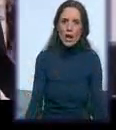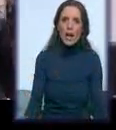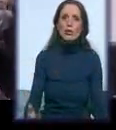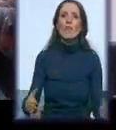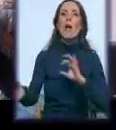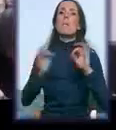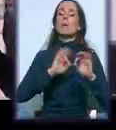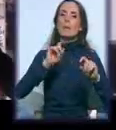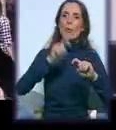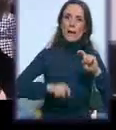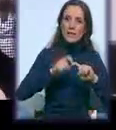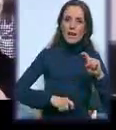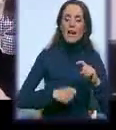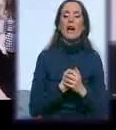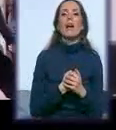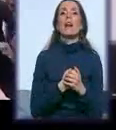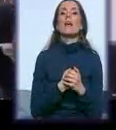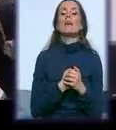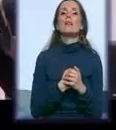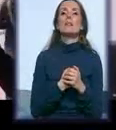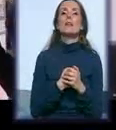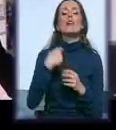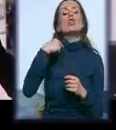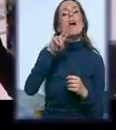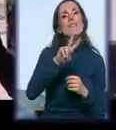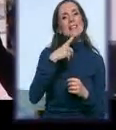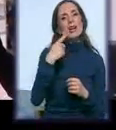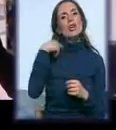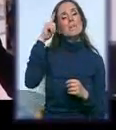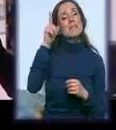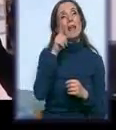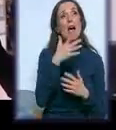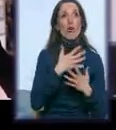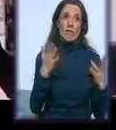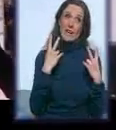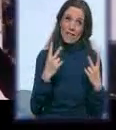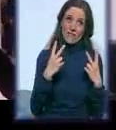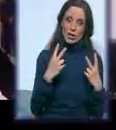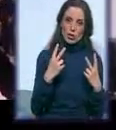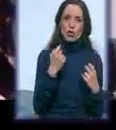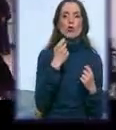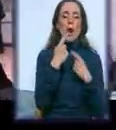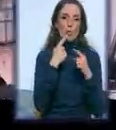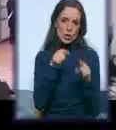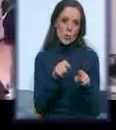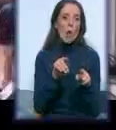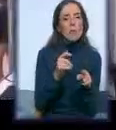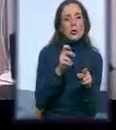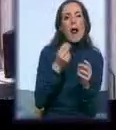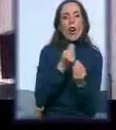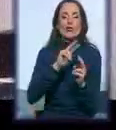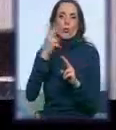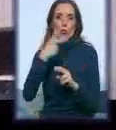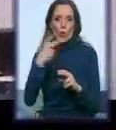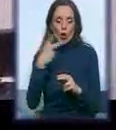pripremamo materijale. Mislim da je velika važnost, još malo da popričam ovo, pa bih već prešla u druge teme, što se tiče